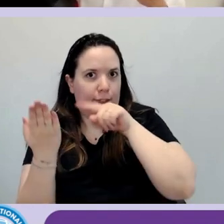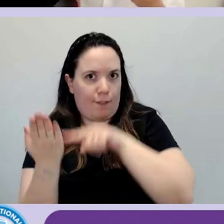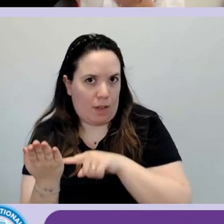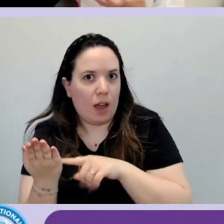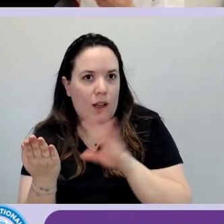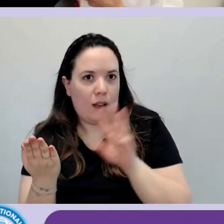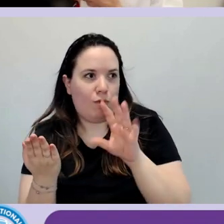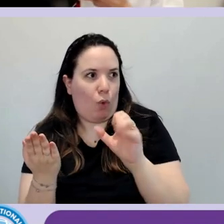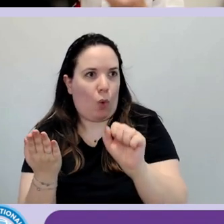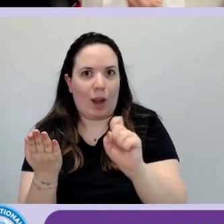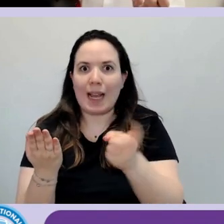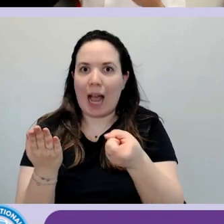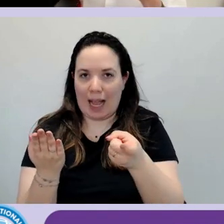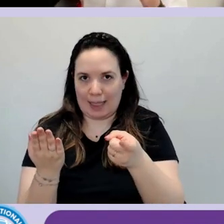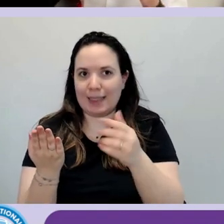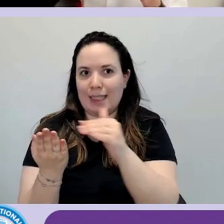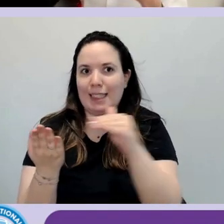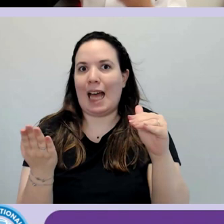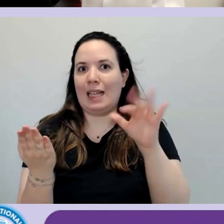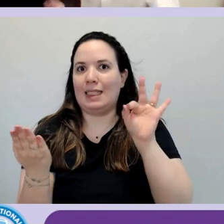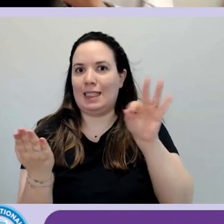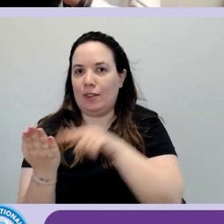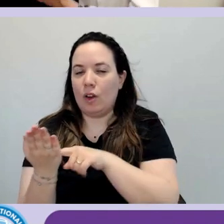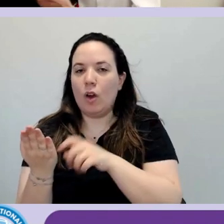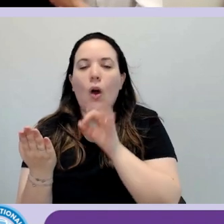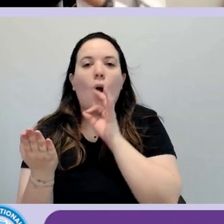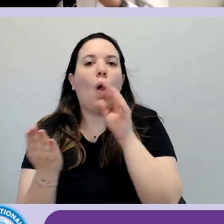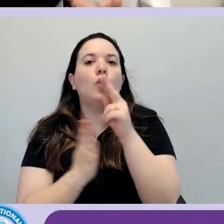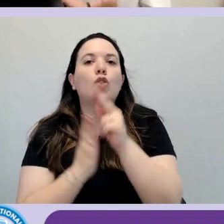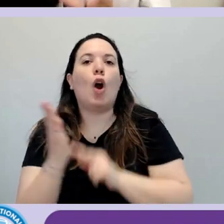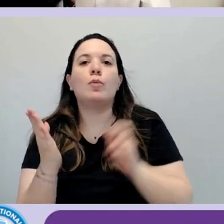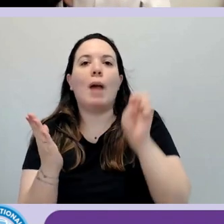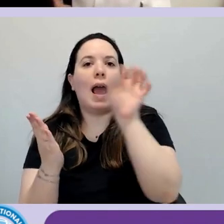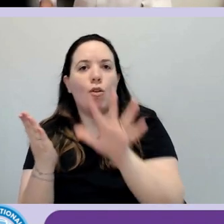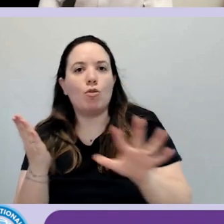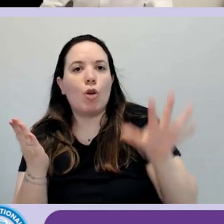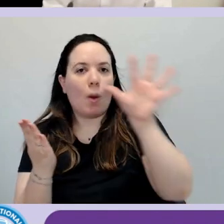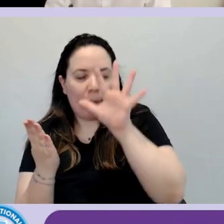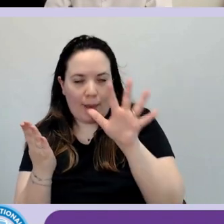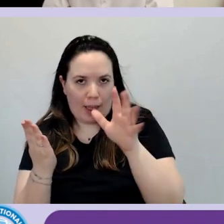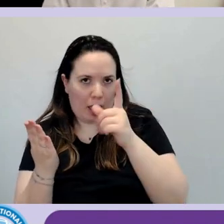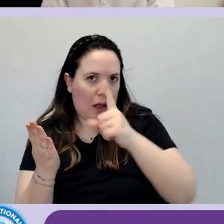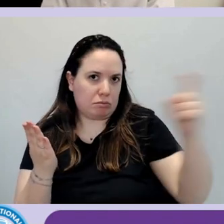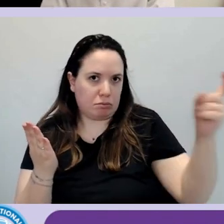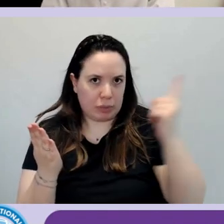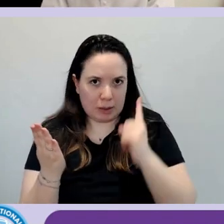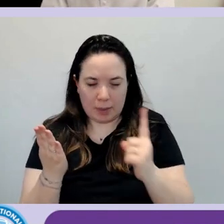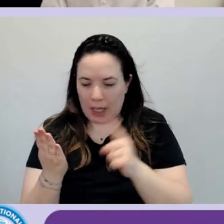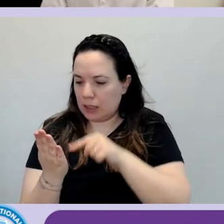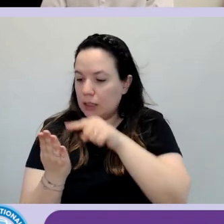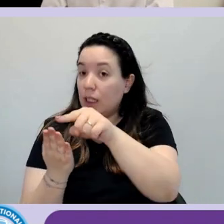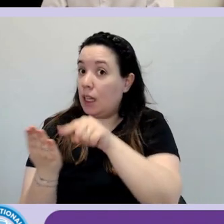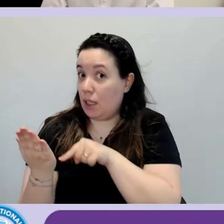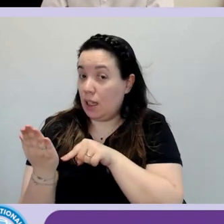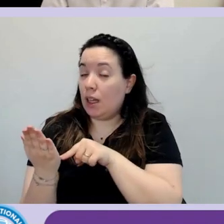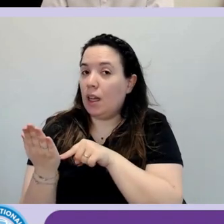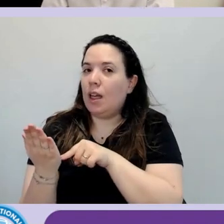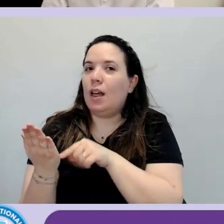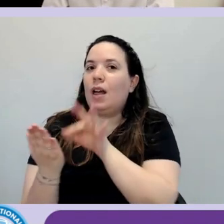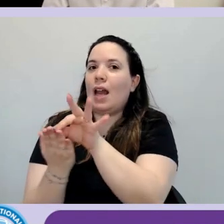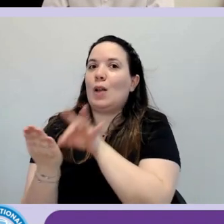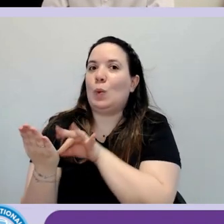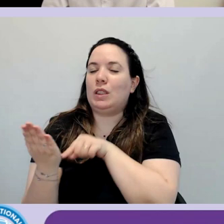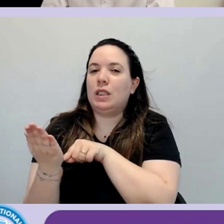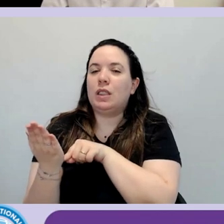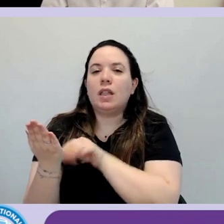di riferimento, che può essere la norma europea che referenzia le WCAG e così via. Ma anche